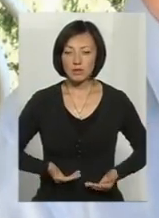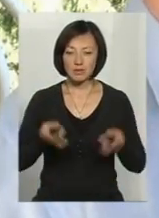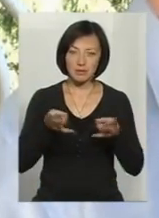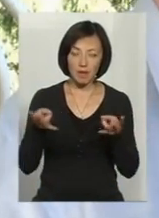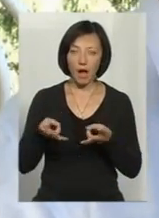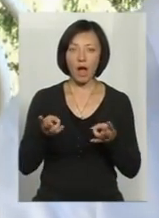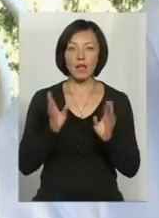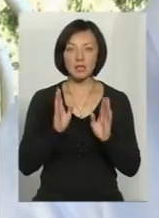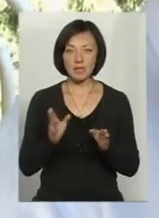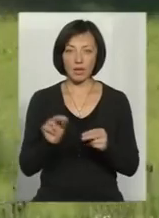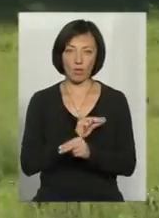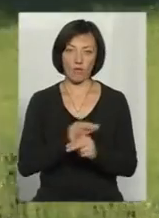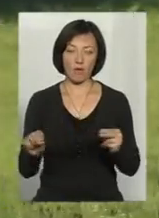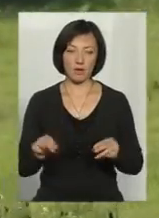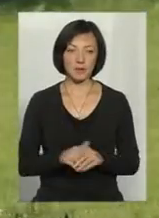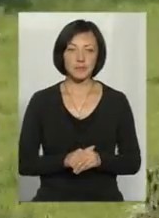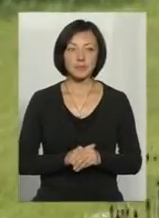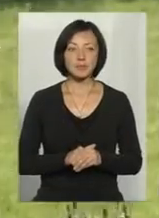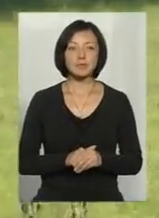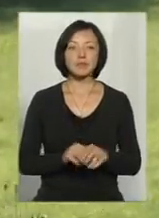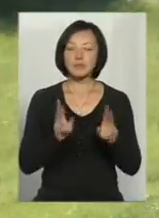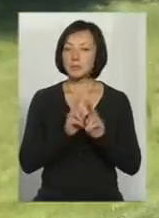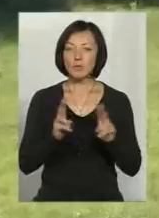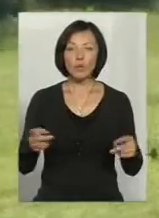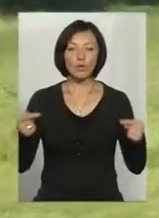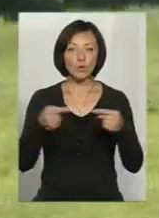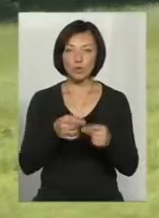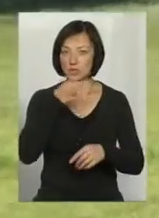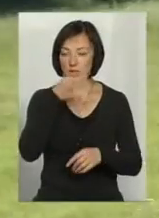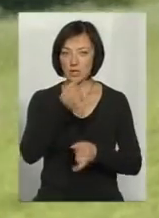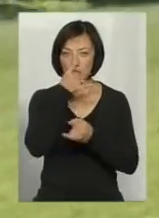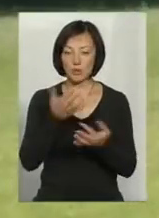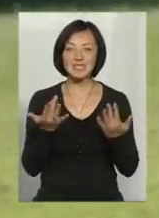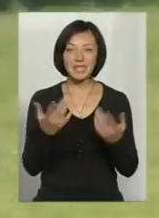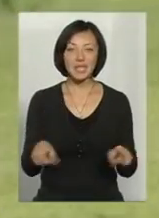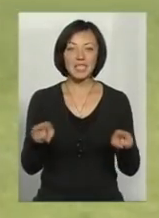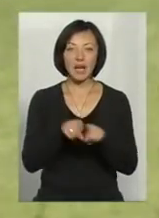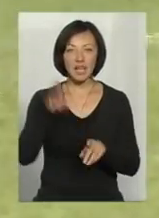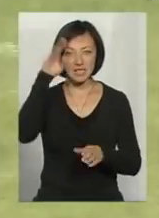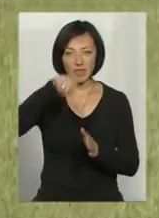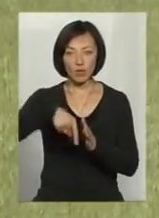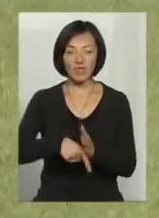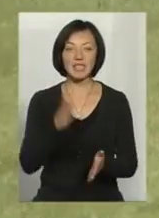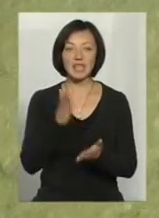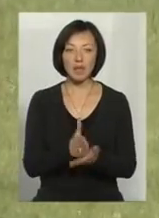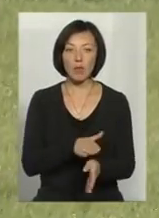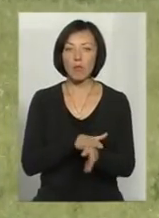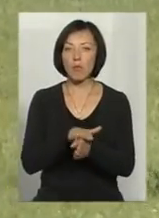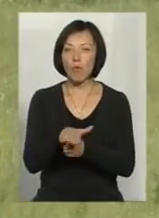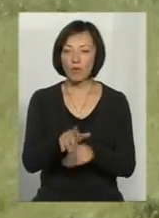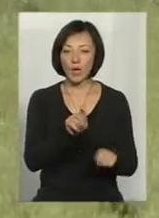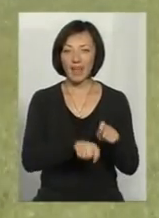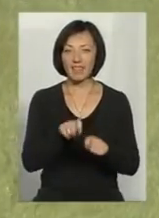цілі лікувальні. Однак ніхто нині достеменно не може сказати, скільки таких свердловин є, бо повної їх